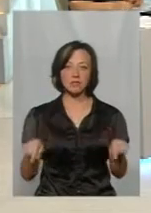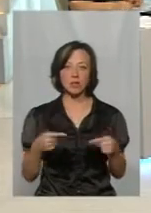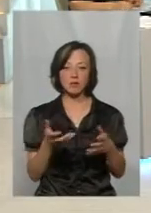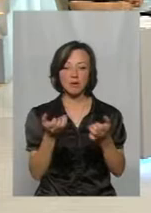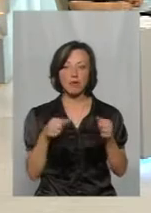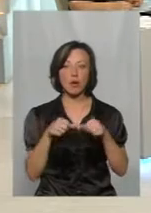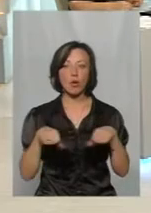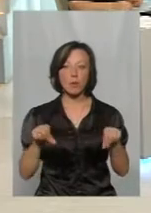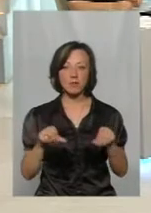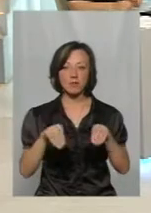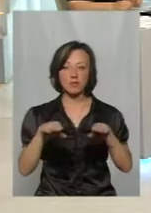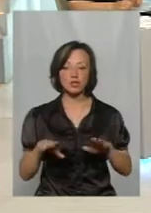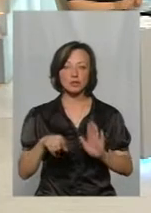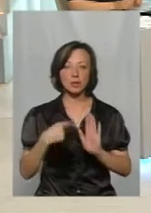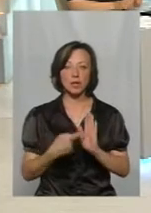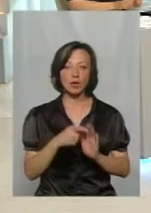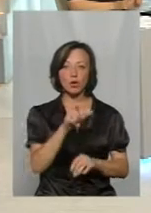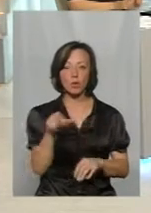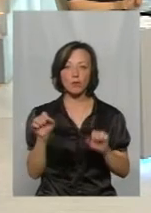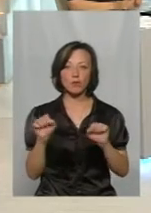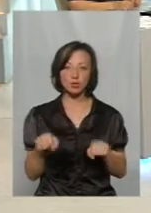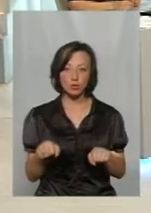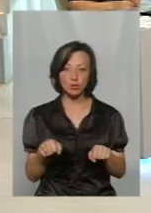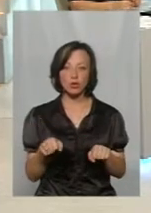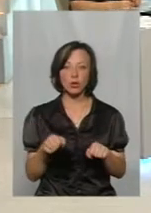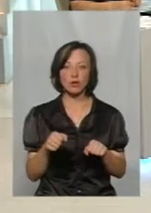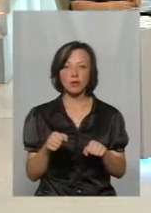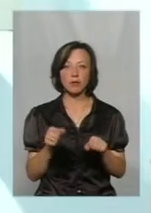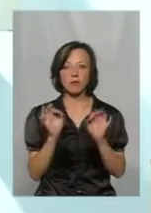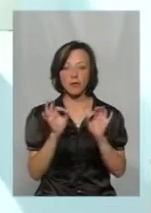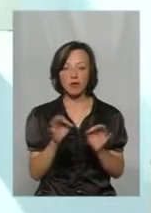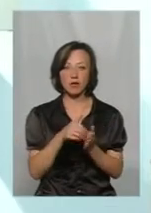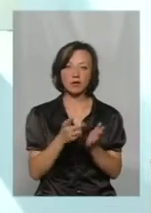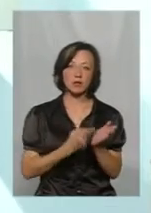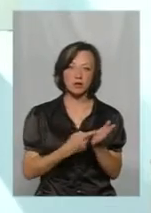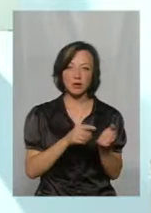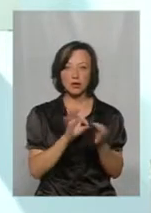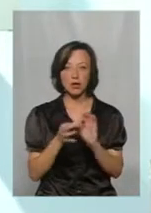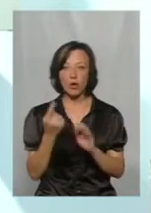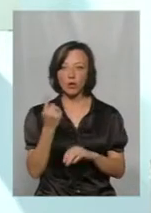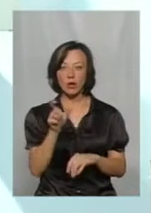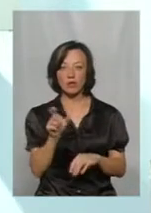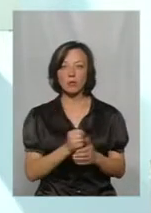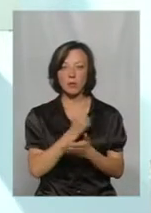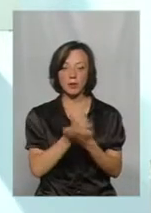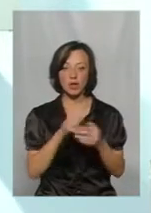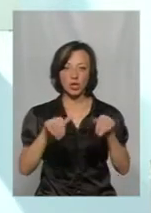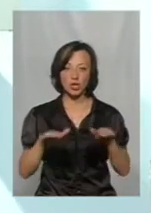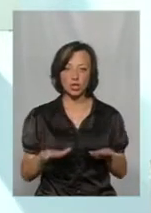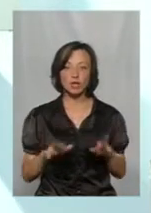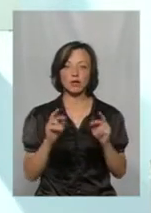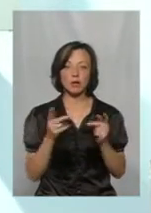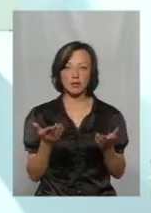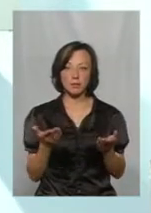приймальну комісію для вирішення питань, щоб людям можна було більш доцільніше відмовляти аргументовано, щоб не одна особа приймала рішення. Знаєте,